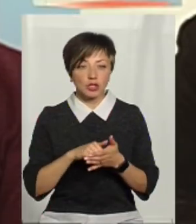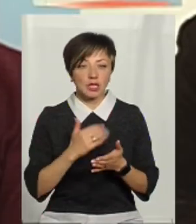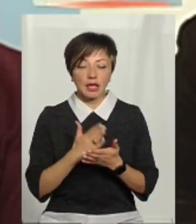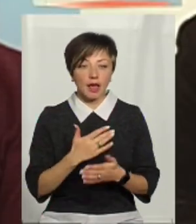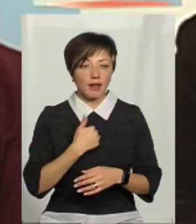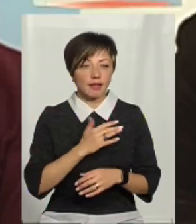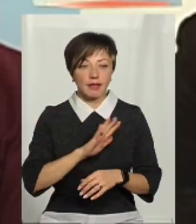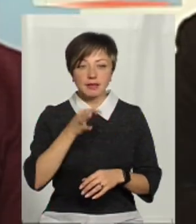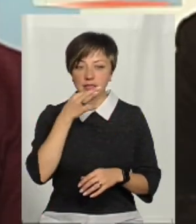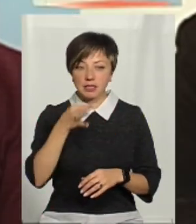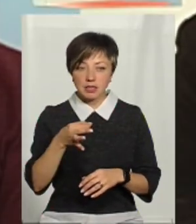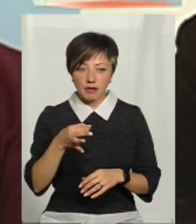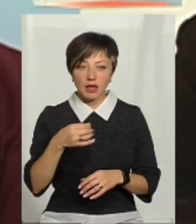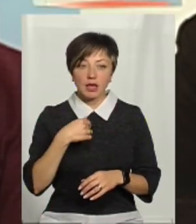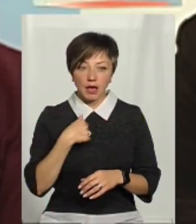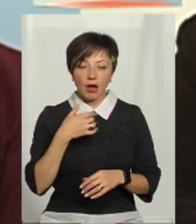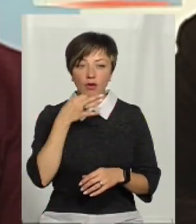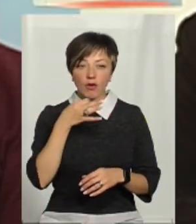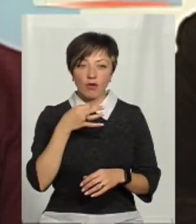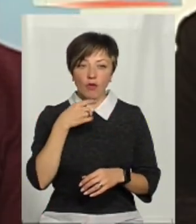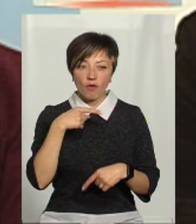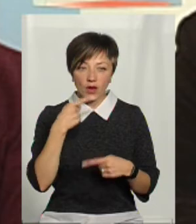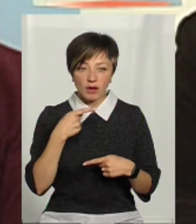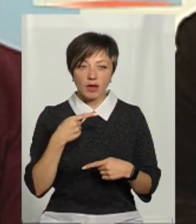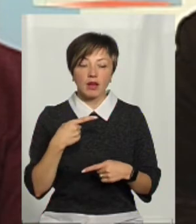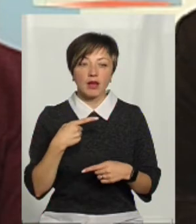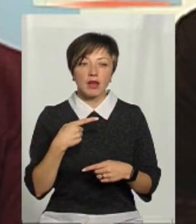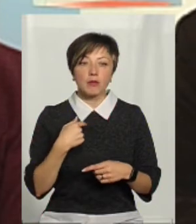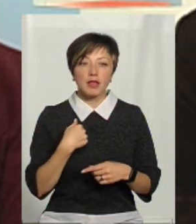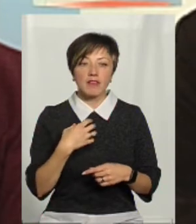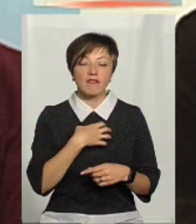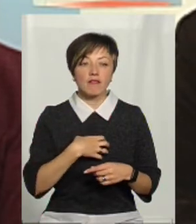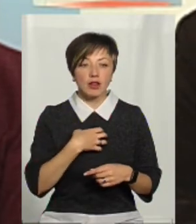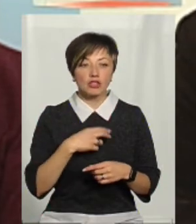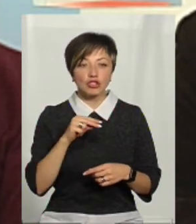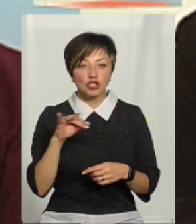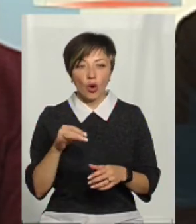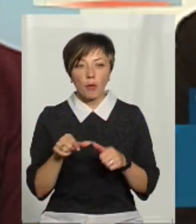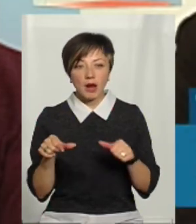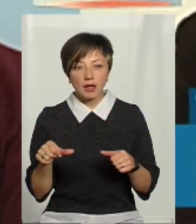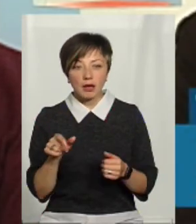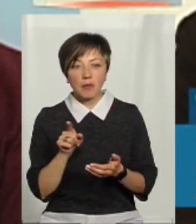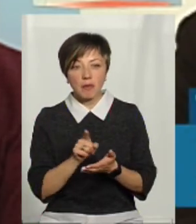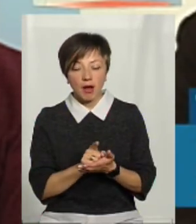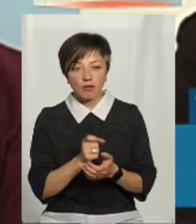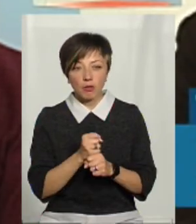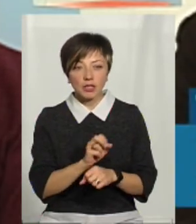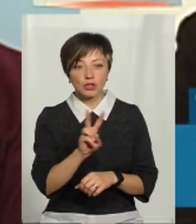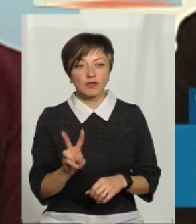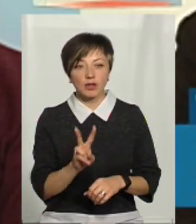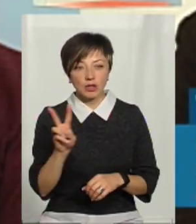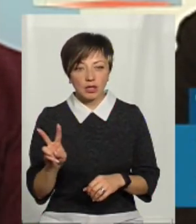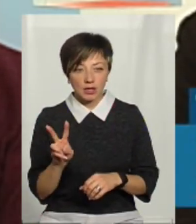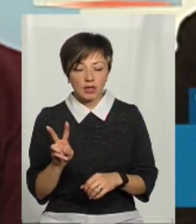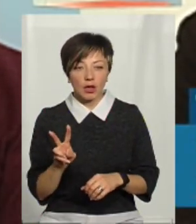Я не сказав, я говорив своє, мені важливо, я вже скажу, мені важливо те, чи оператор, він мав робити, щодві години.